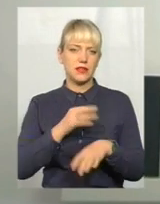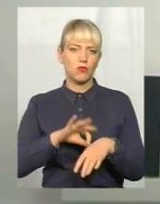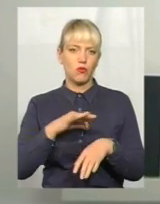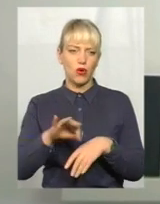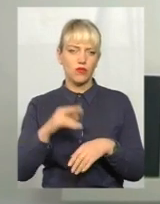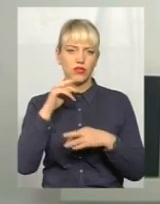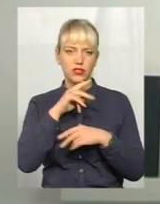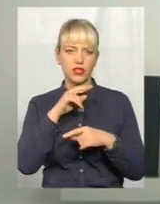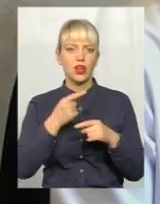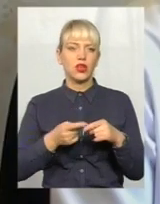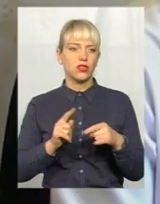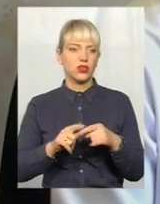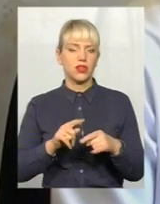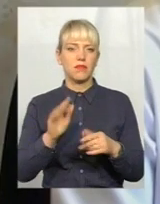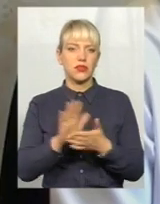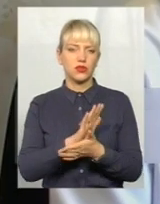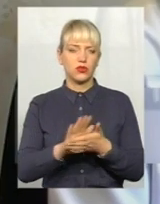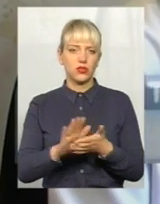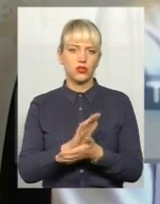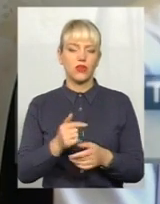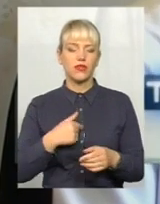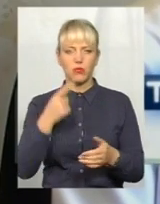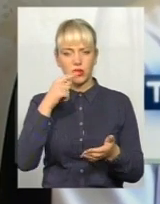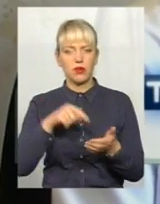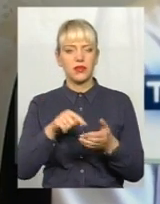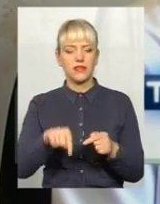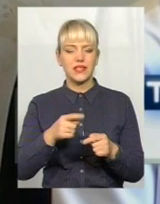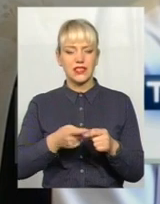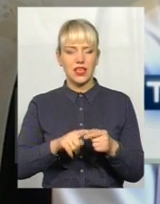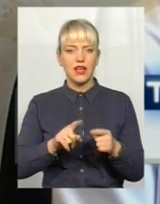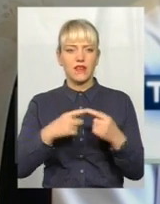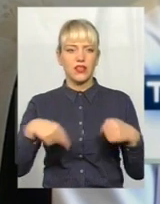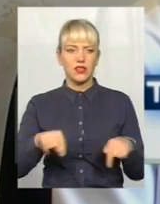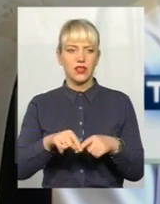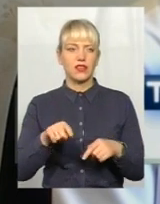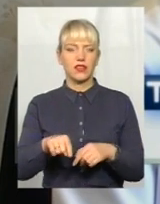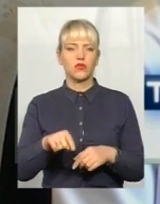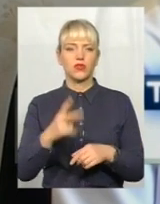часто непросто. На сьогодні у цьому відділенні – двохнедільна черга.